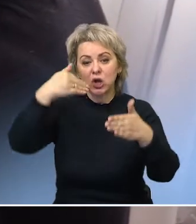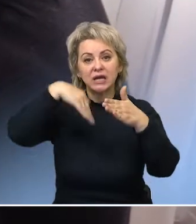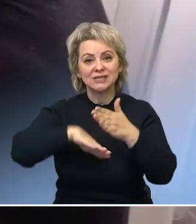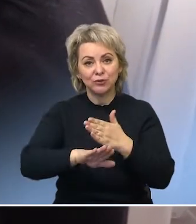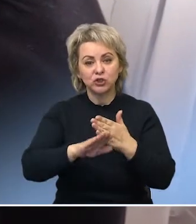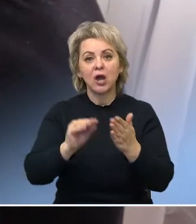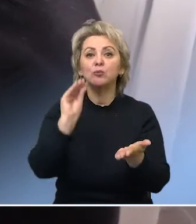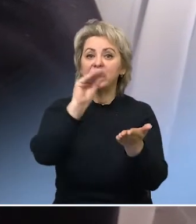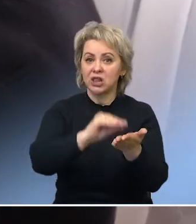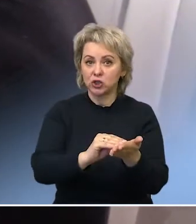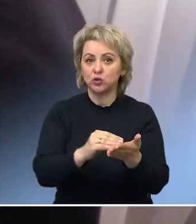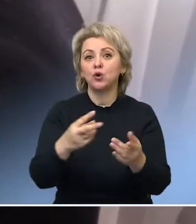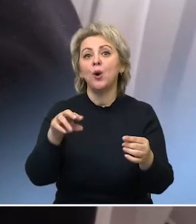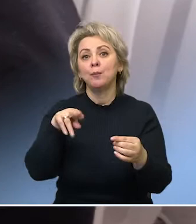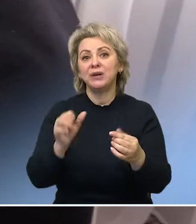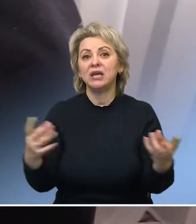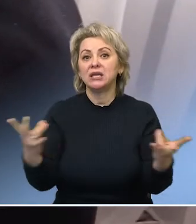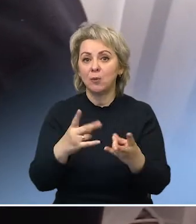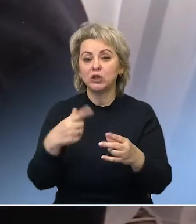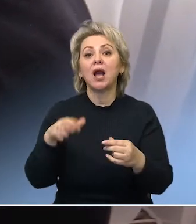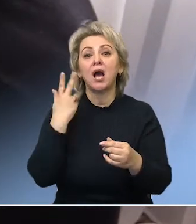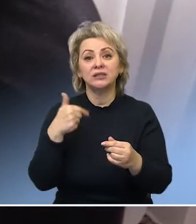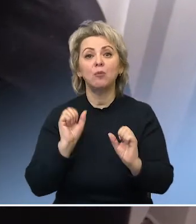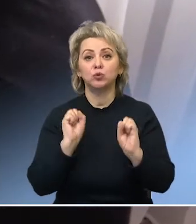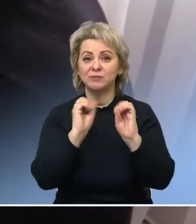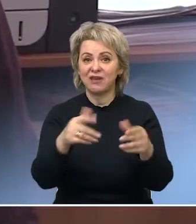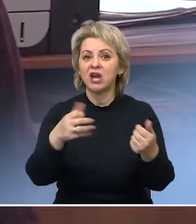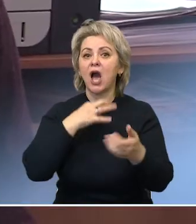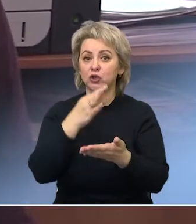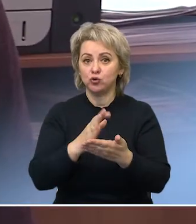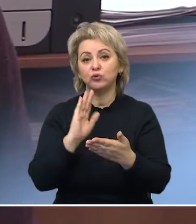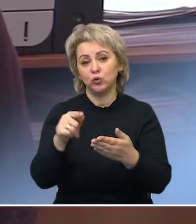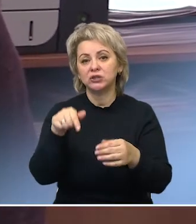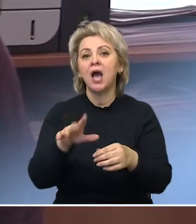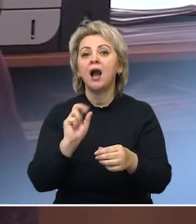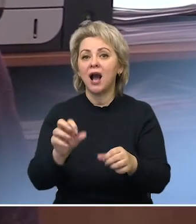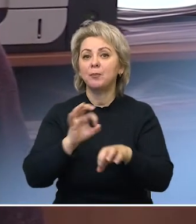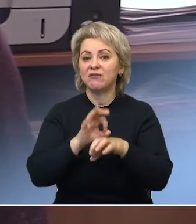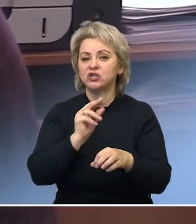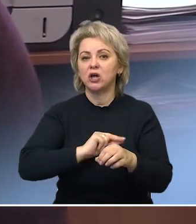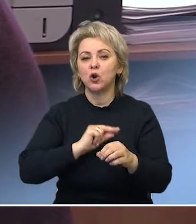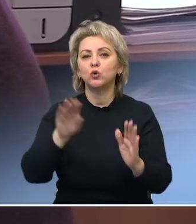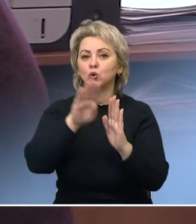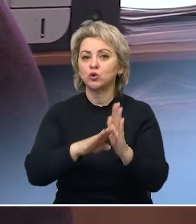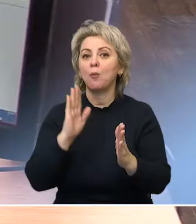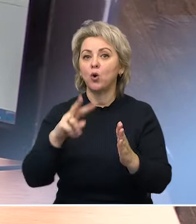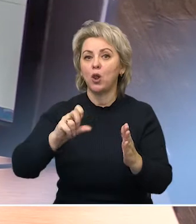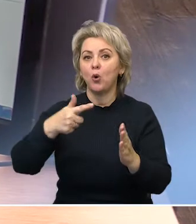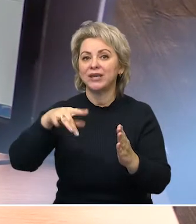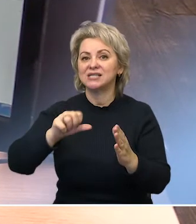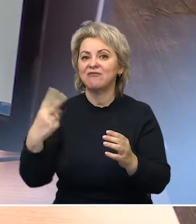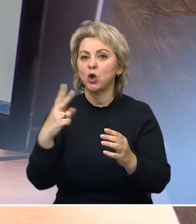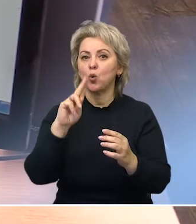при необходимости, когда мы будем сдавать форму отчета, каким образом проходила работа. Идет урок у будущих логистов, второкурсников группы